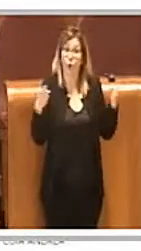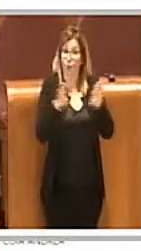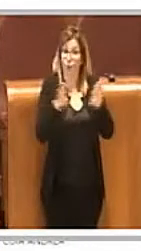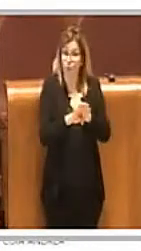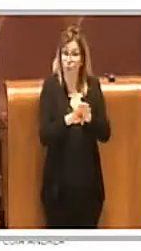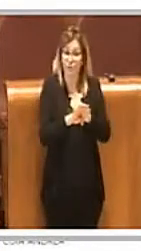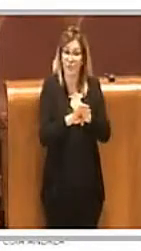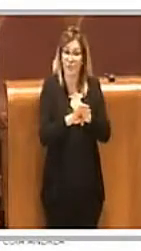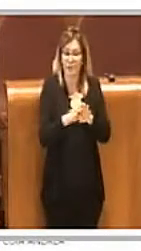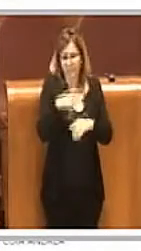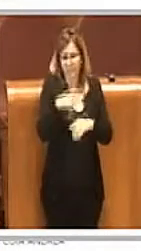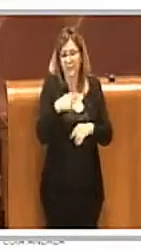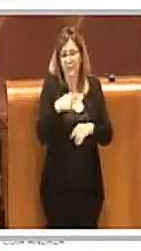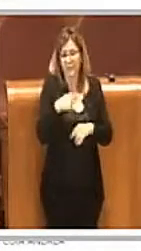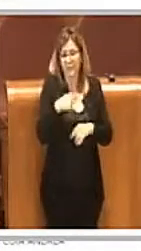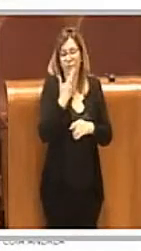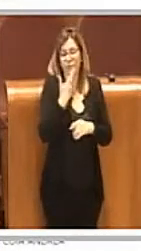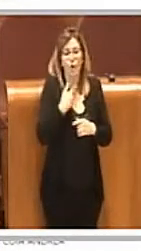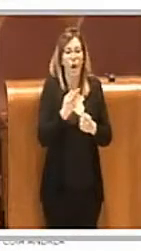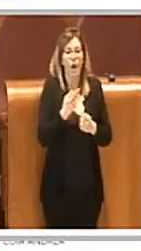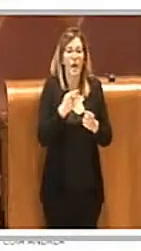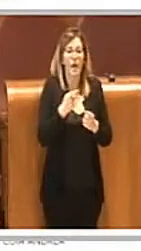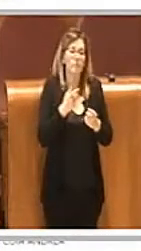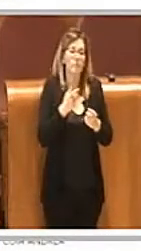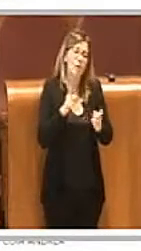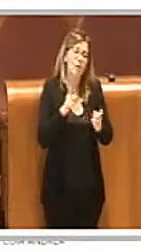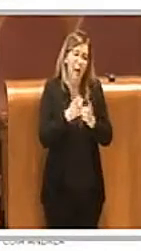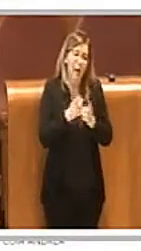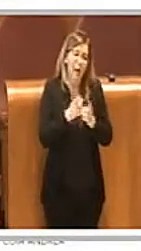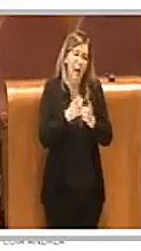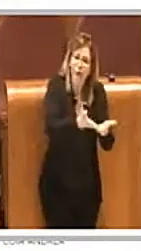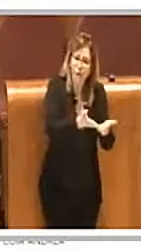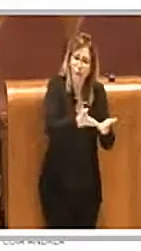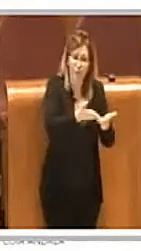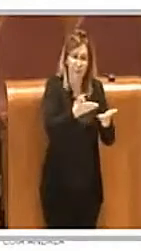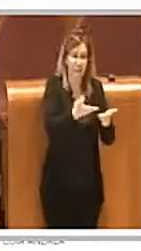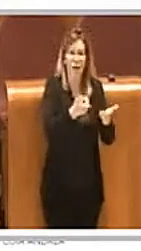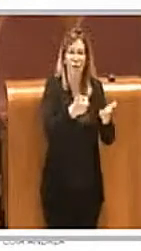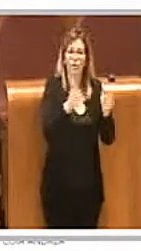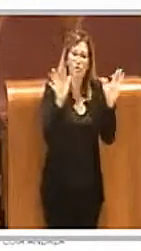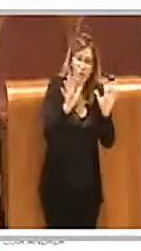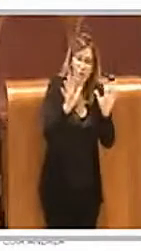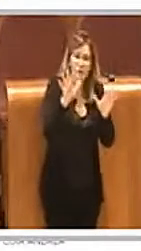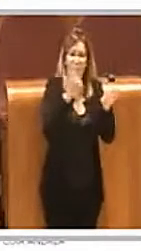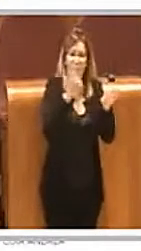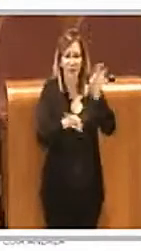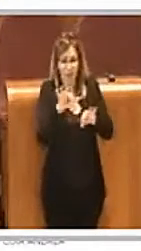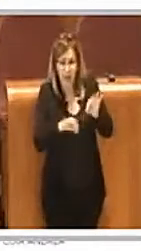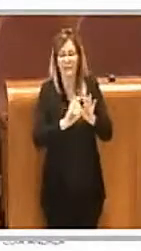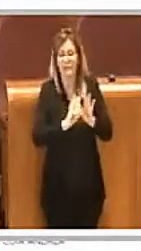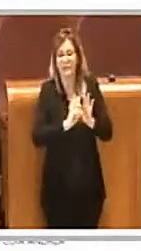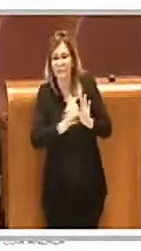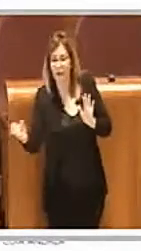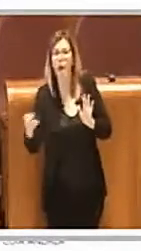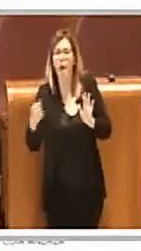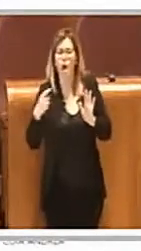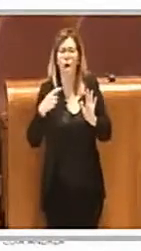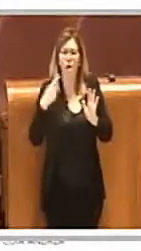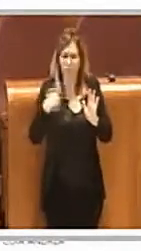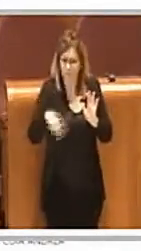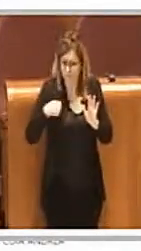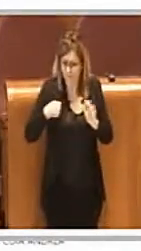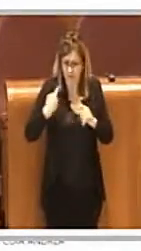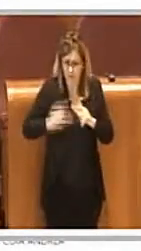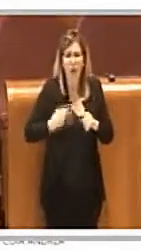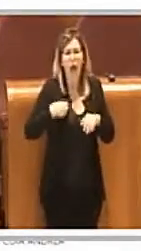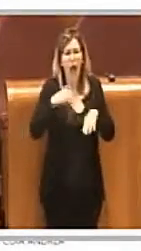che vogliamo andare incontro agli operatori e comunque su questa procedura vi terremo aggiornati, come stiamo facendo allo stato